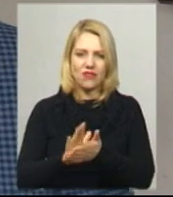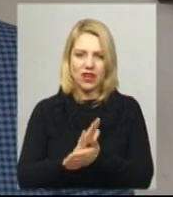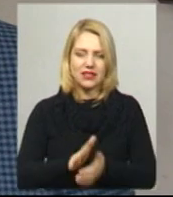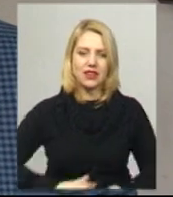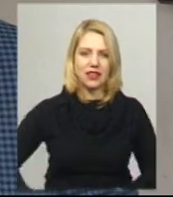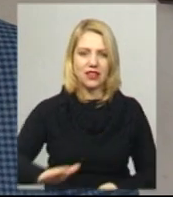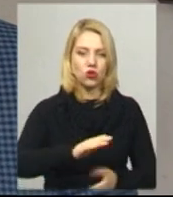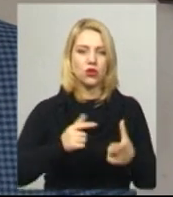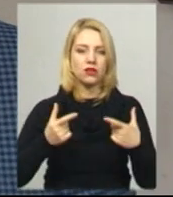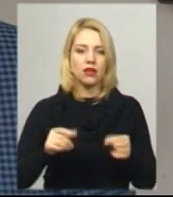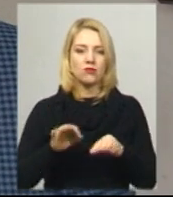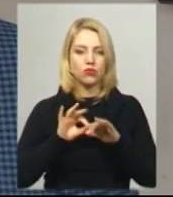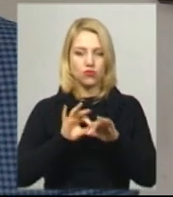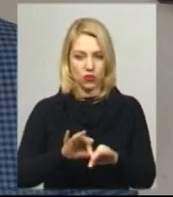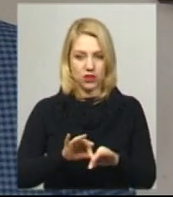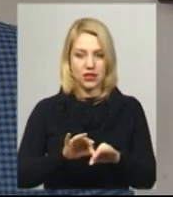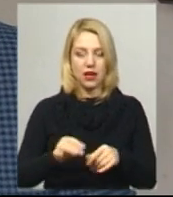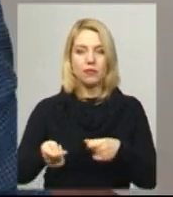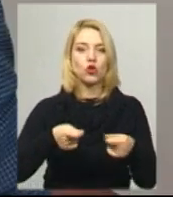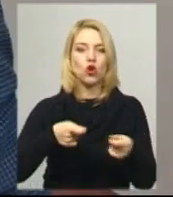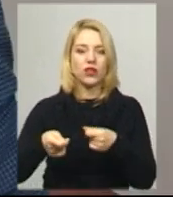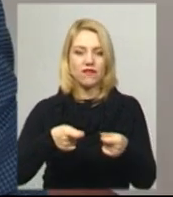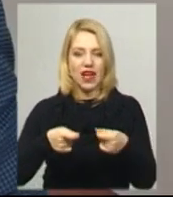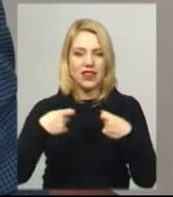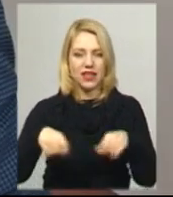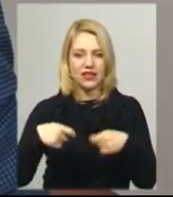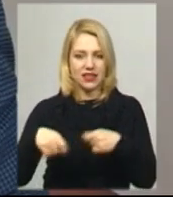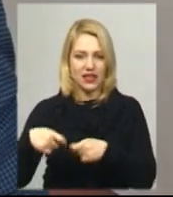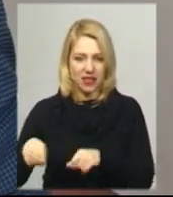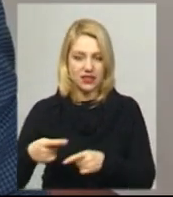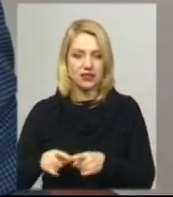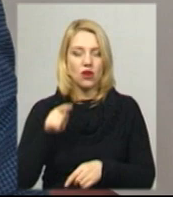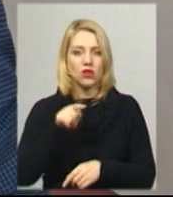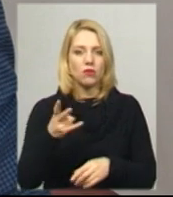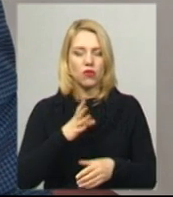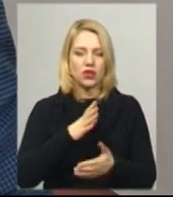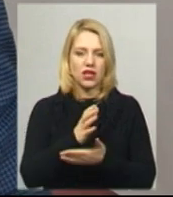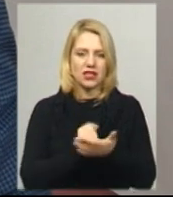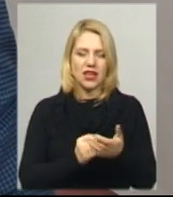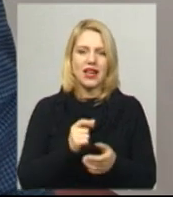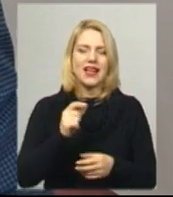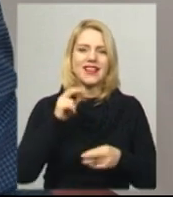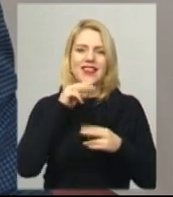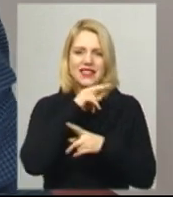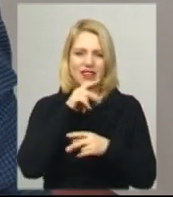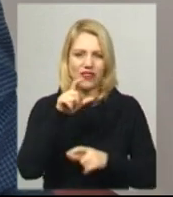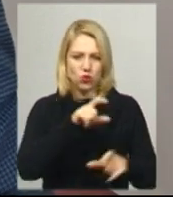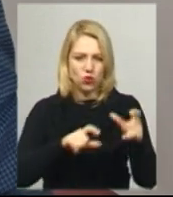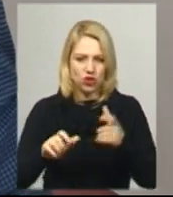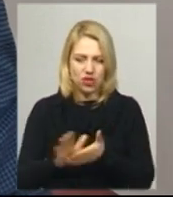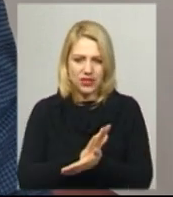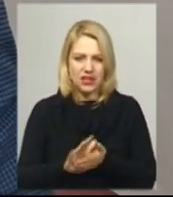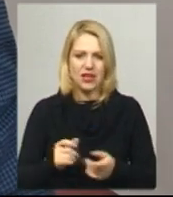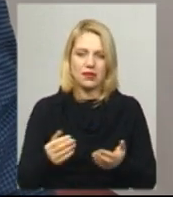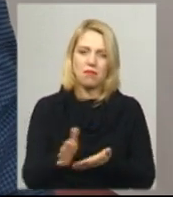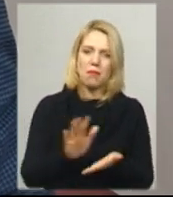проводиться торговельна діяльність. В них в резерві має бути і дезінфікуючий засіб, і засоби прибирання,